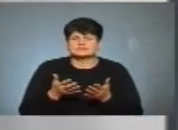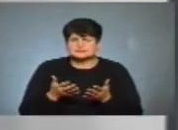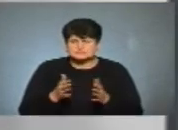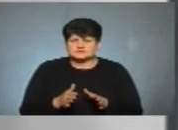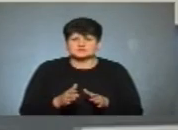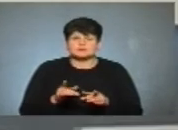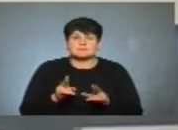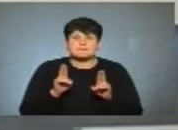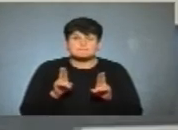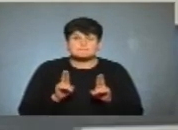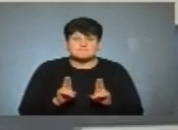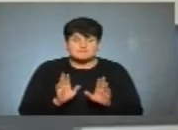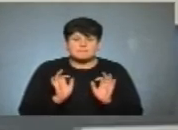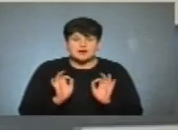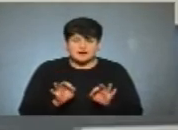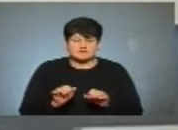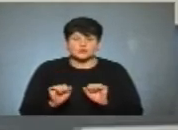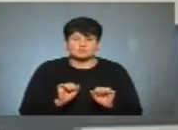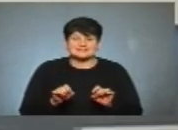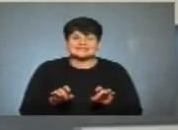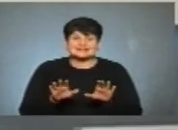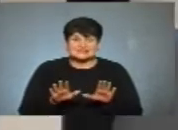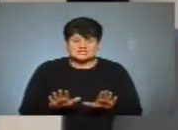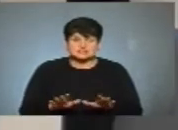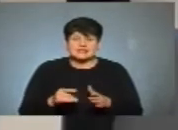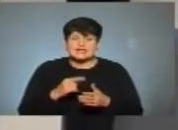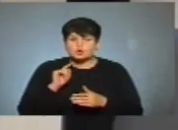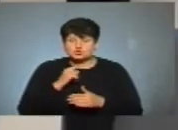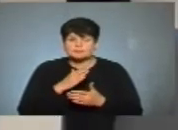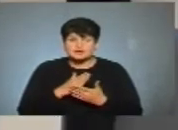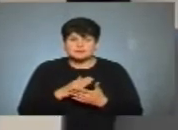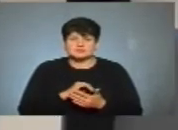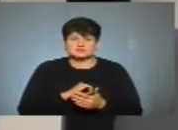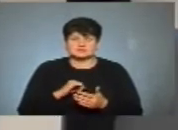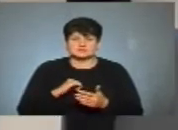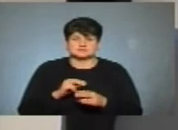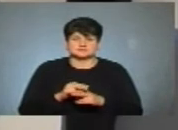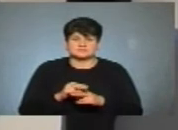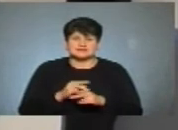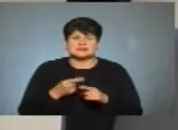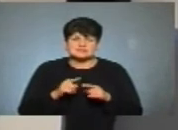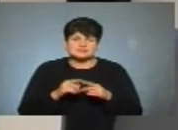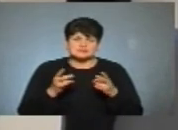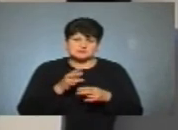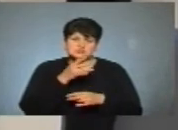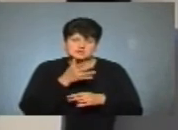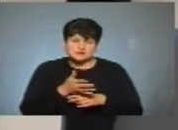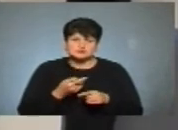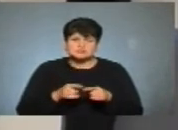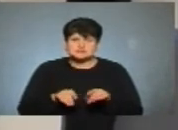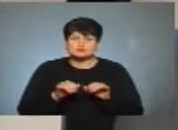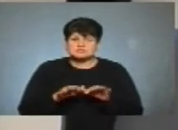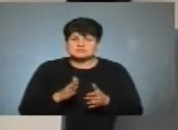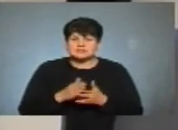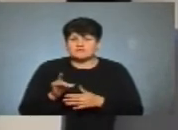при правильних управлінських рішеннях економіка має здатні самостілюватися. Це займе, звісно, якийсь певний час. Ці самі процеси